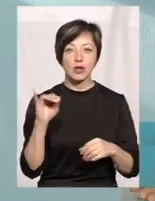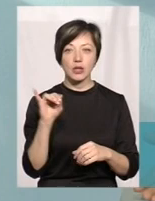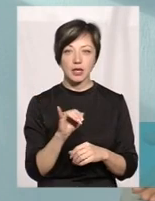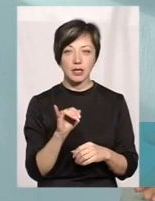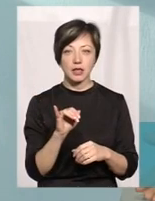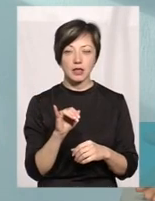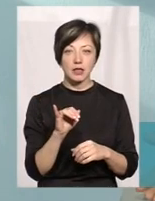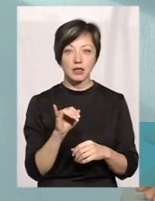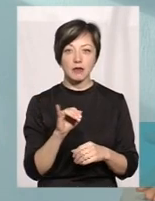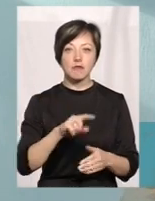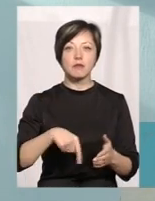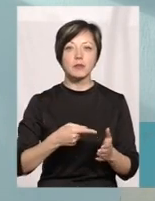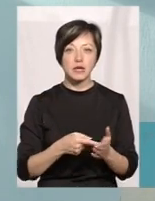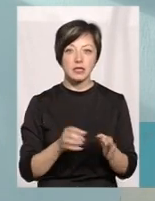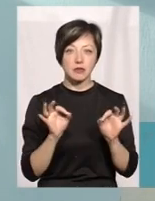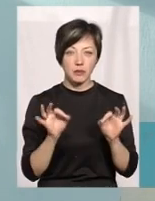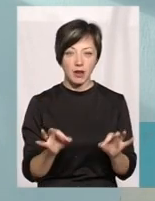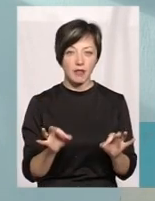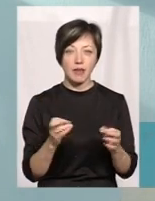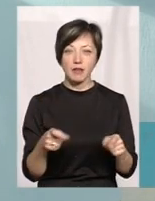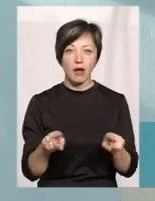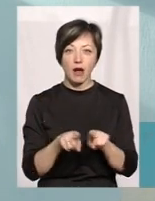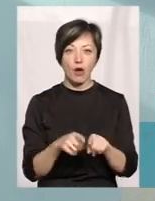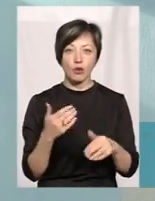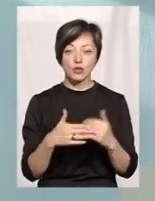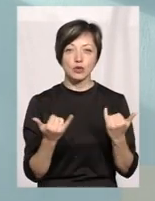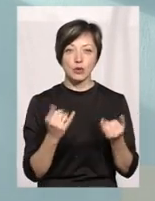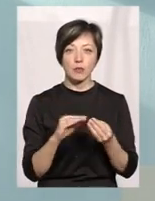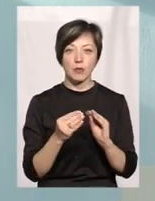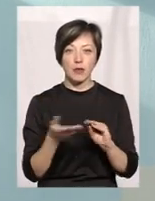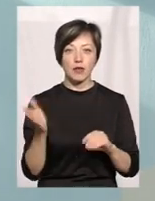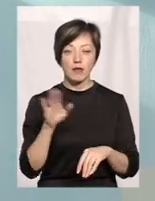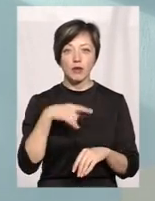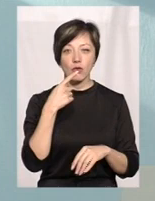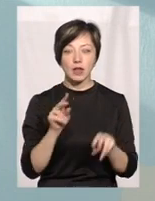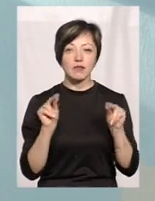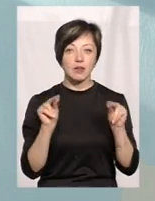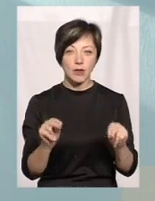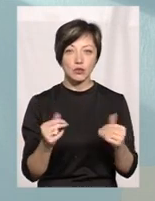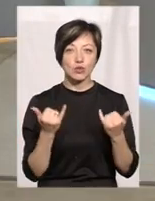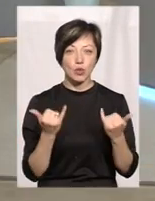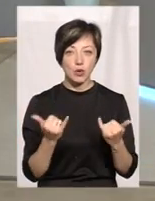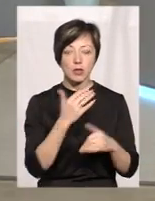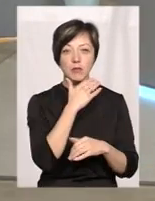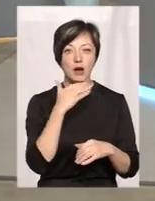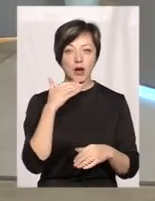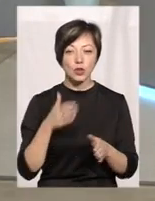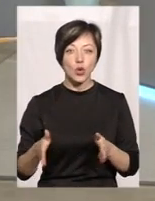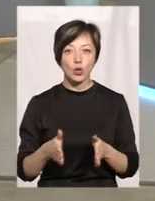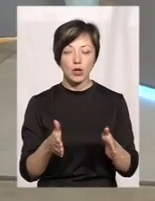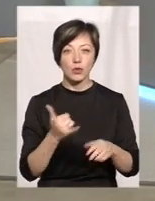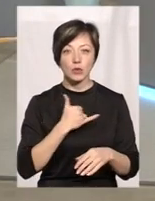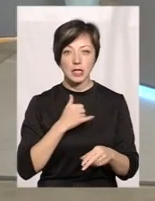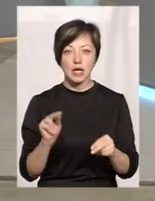місті, правильно? Не така вже сьогодні проблема. Давайте будемо говорити відверто. Сьогодні і багато доріг у нас